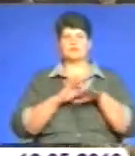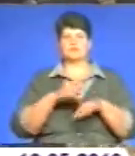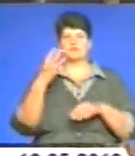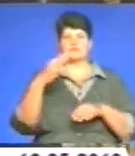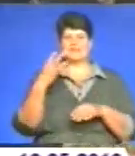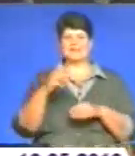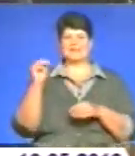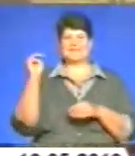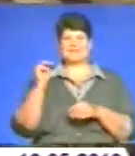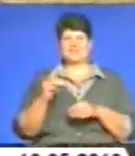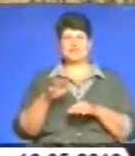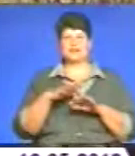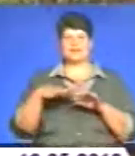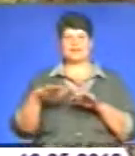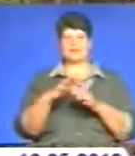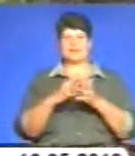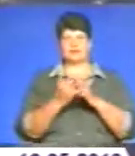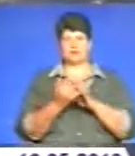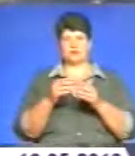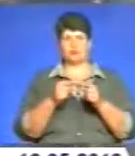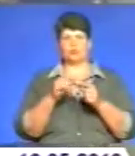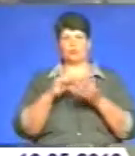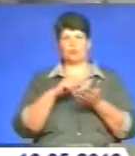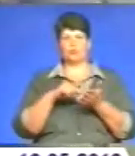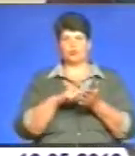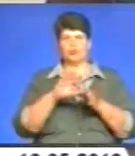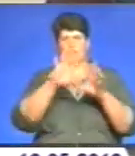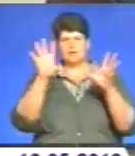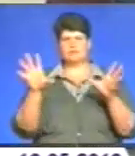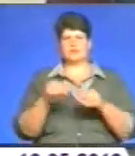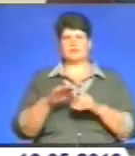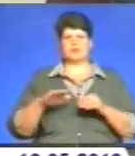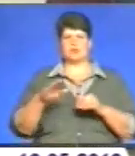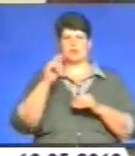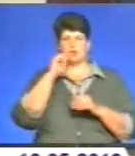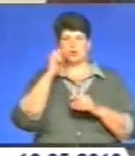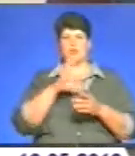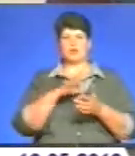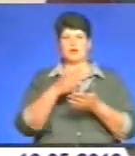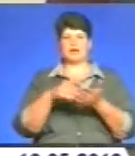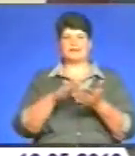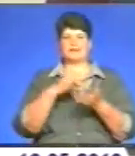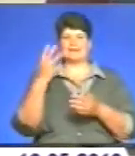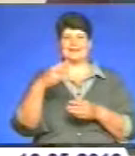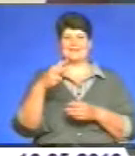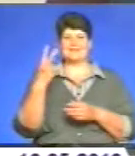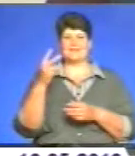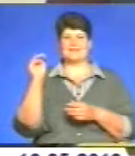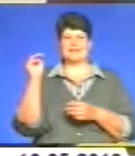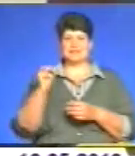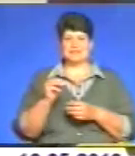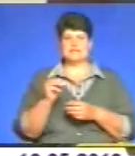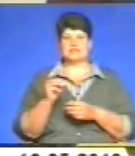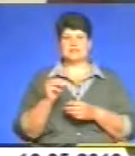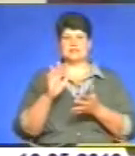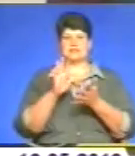тисячах населених пунктів, тобто охопили всю територію країни. Було ліквідовано понад 32 тисячі несанкціонованих